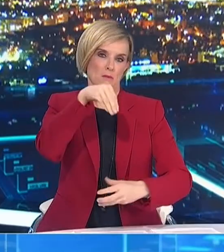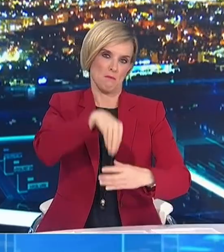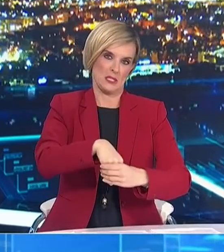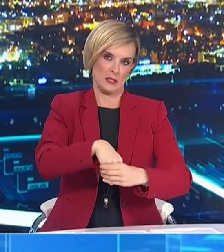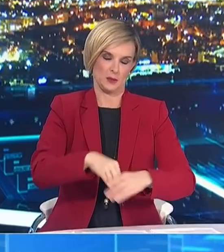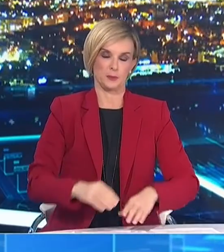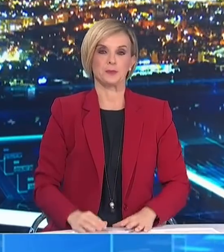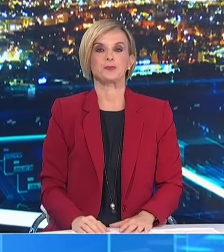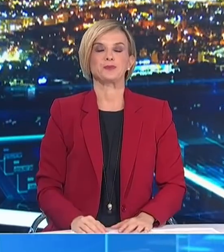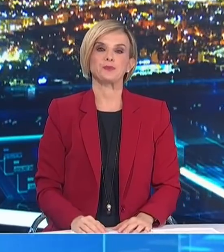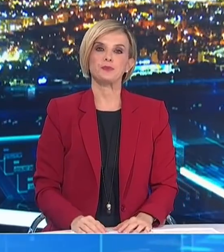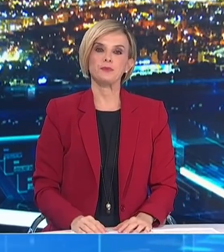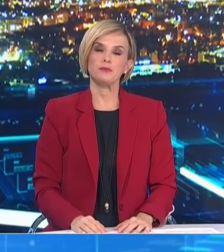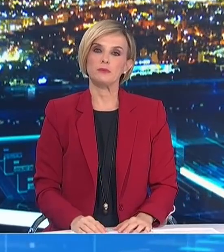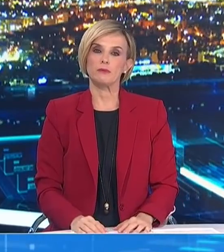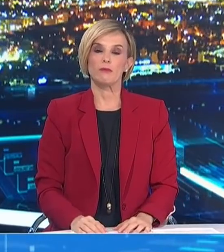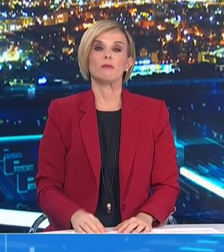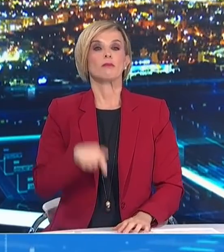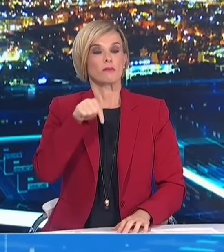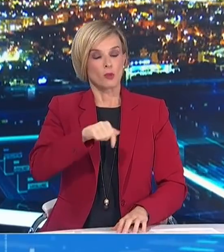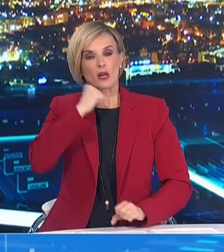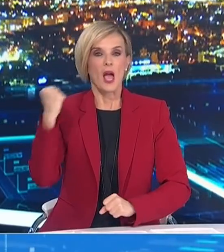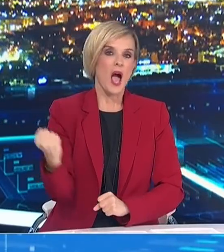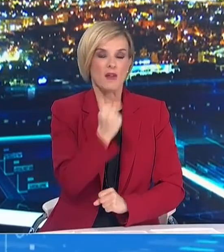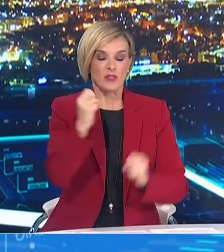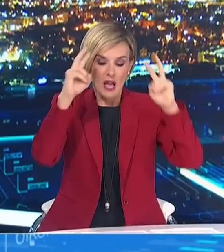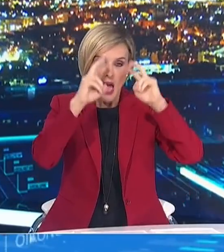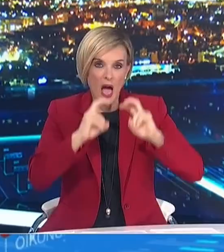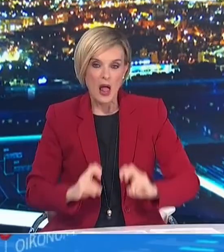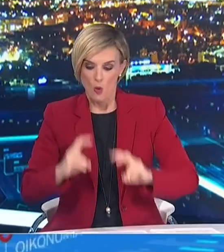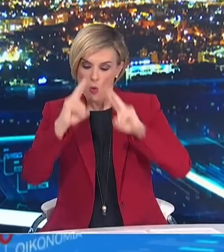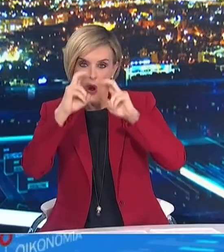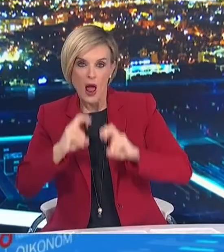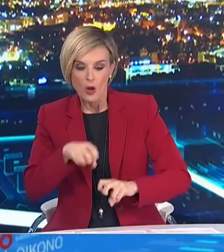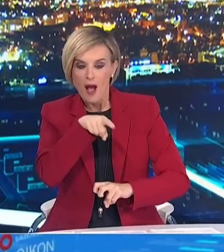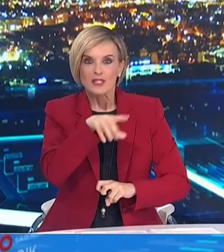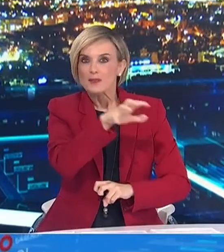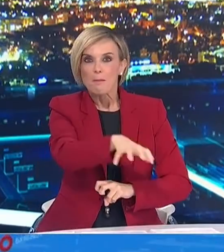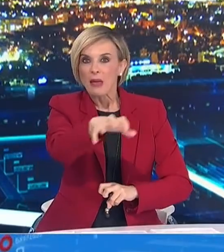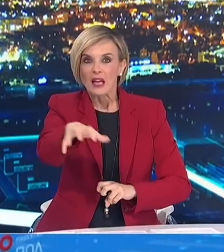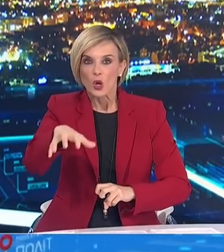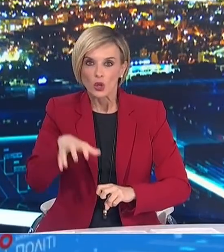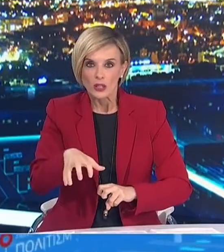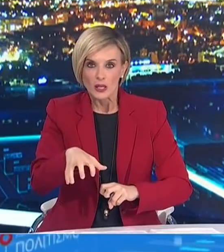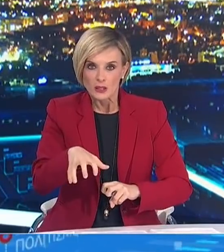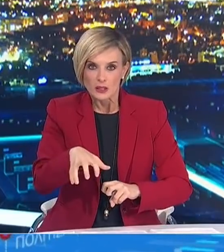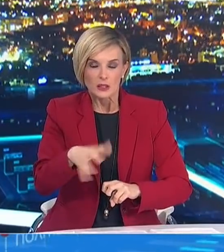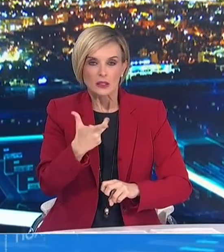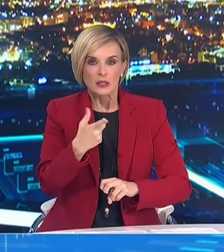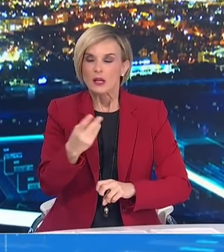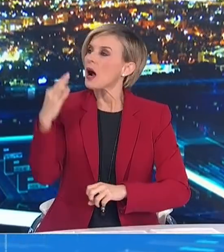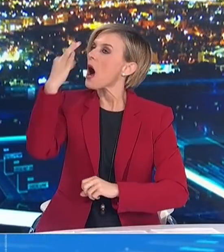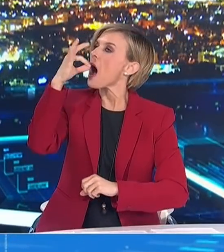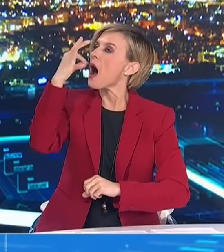Επίσης αποφασίζεται η μαζική εφαρμογή ελέγχων στον πληθυσμό των ενλόγω περιοχών με χρήση ταχαίων